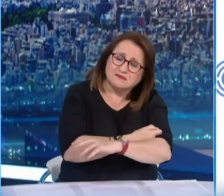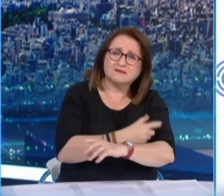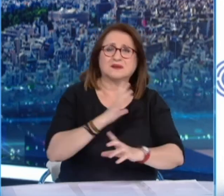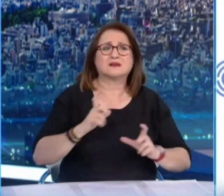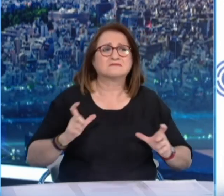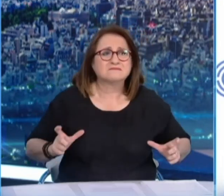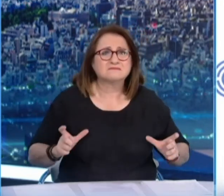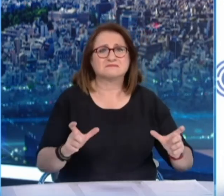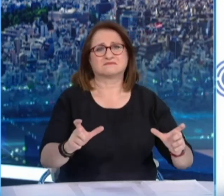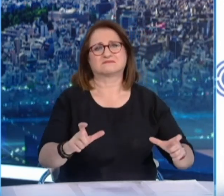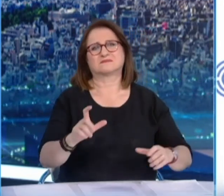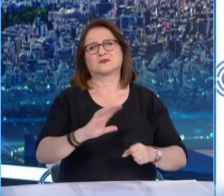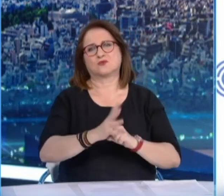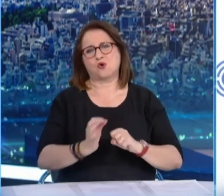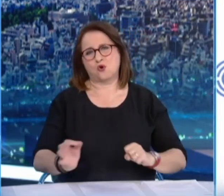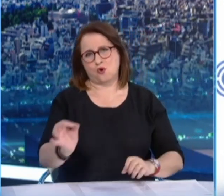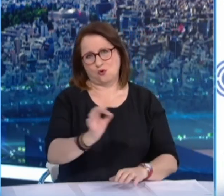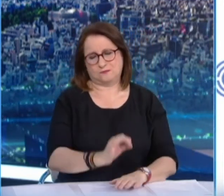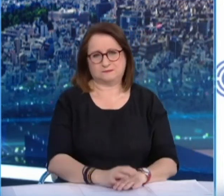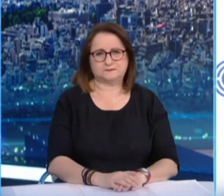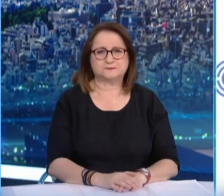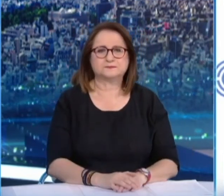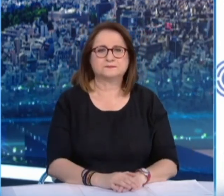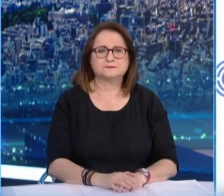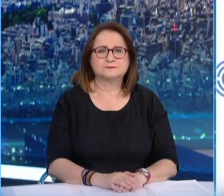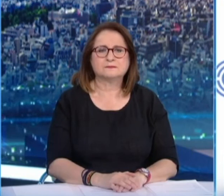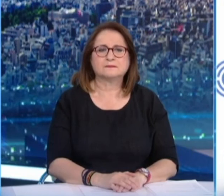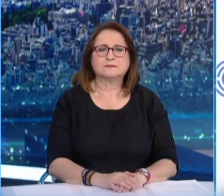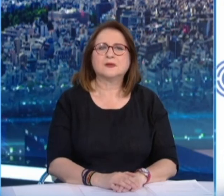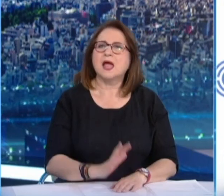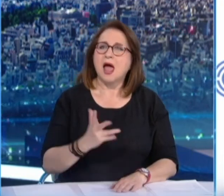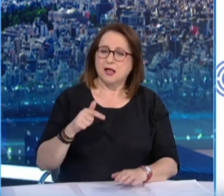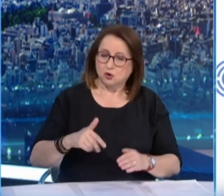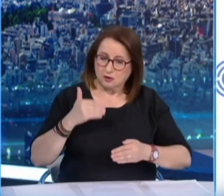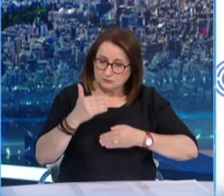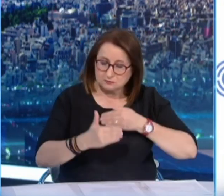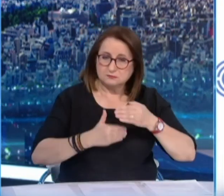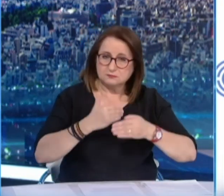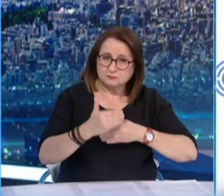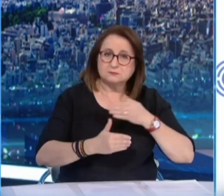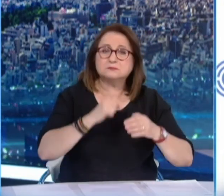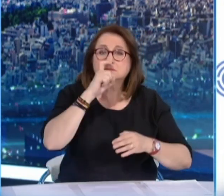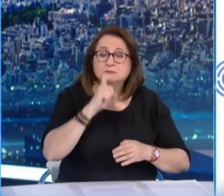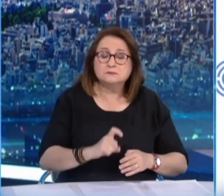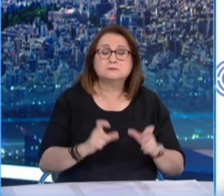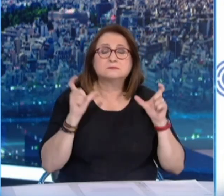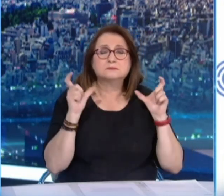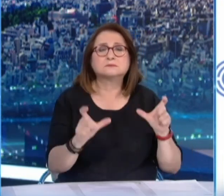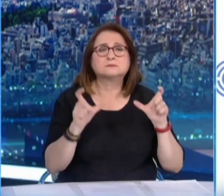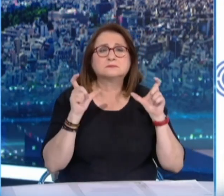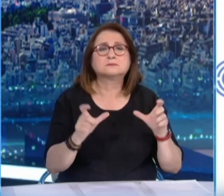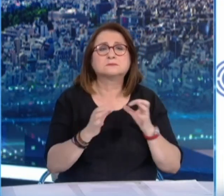απέναντι στον κορονοϊό. Όσο όμως η επιχείρηση Ελευθερία εξελίσσεται, η τήρηση των μέτρων αποτελεί την ασπίδα προστασίας μας.